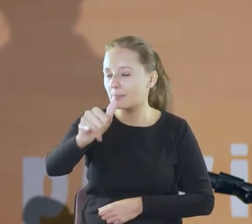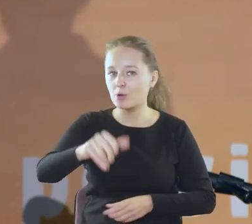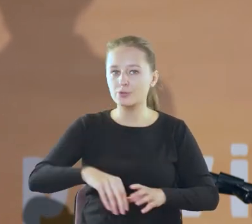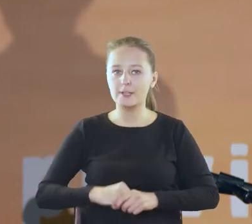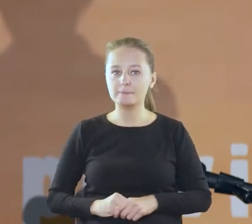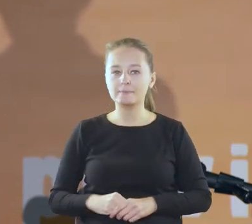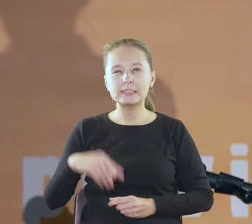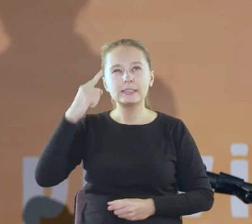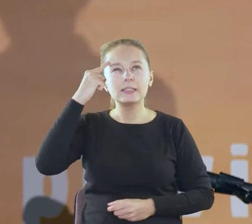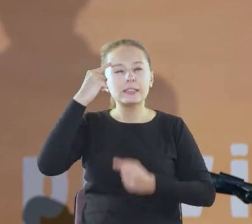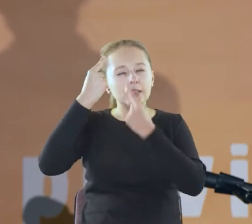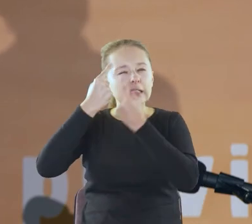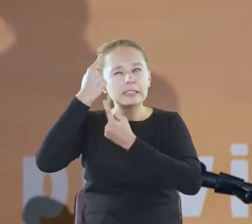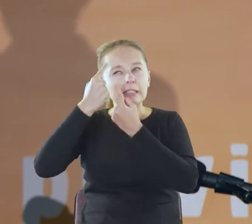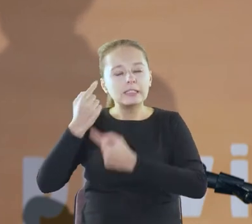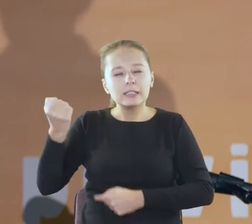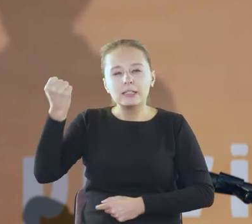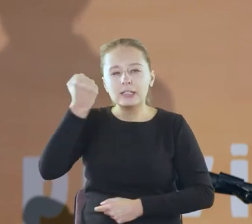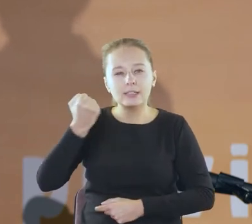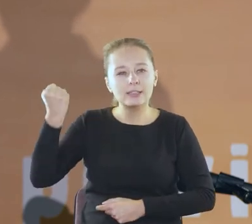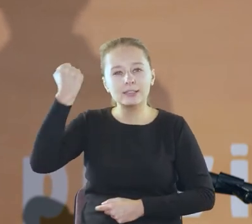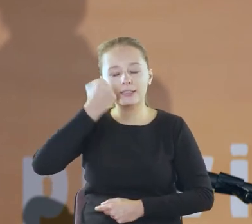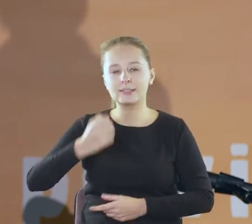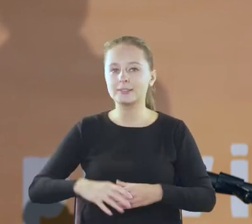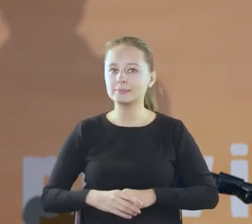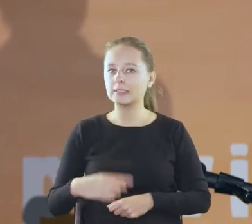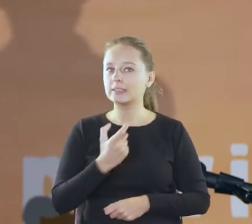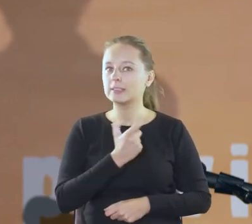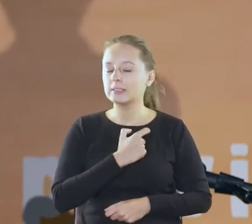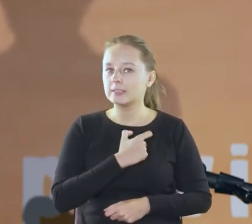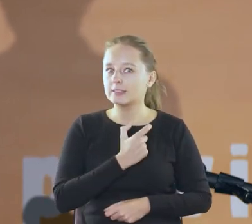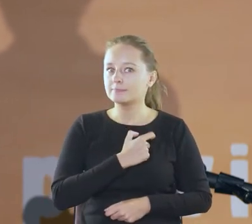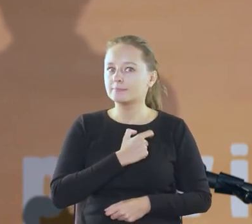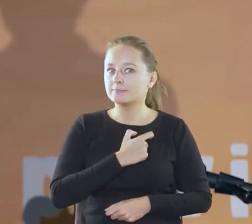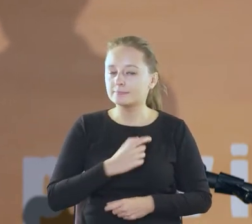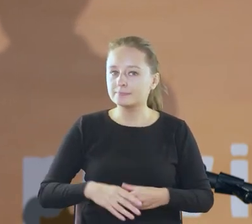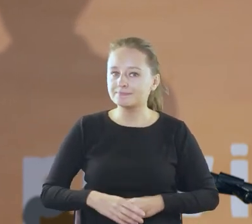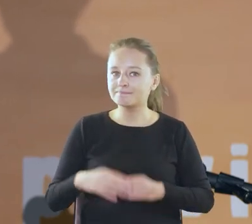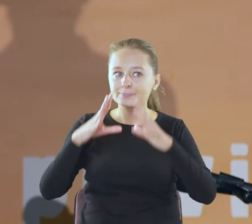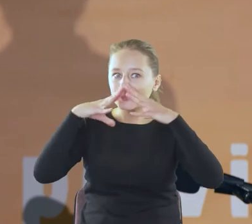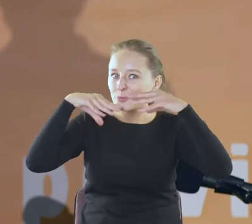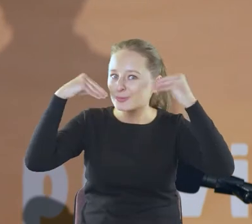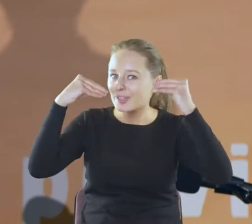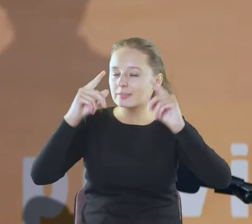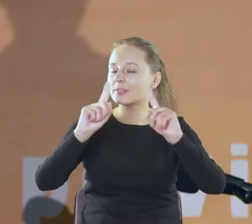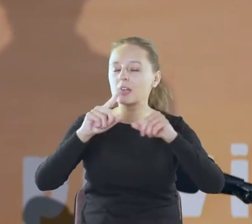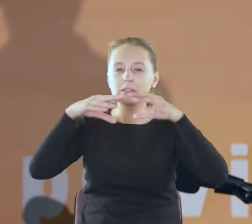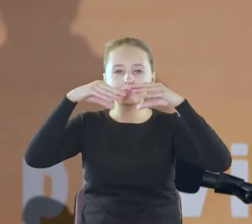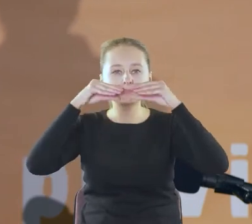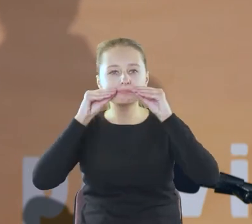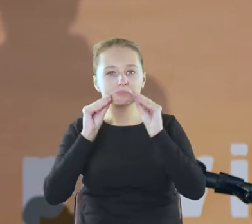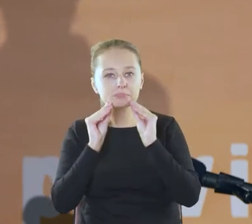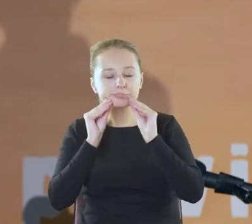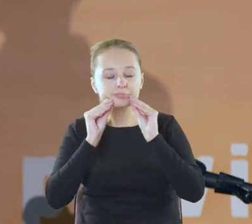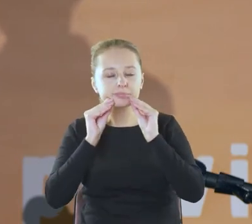wygnać z myśli grzechu. Zawsze na sercu nudno, nigdy na ustach śmiechu, nigdy snu